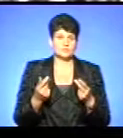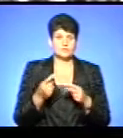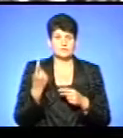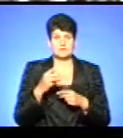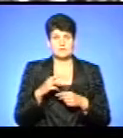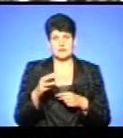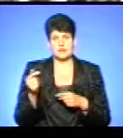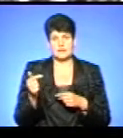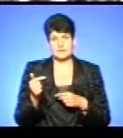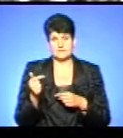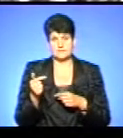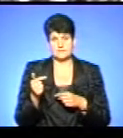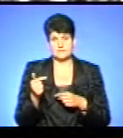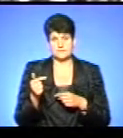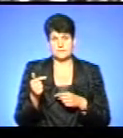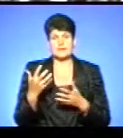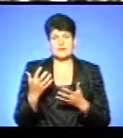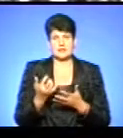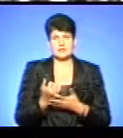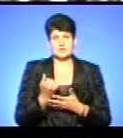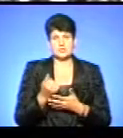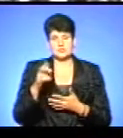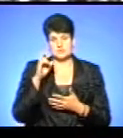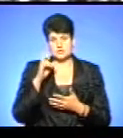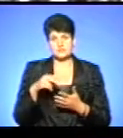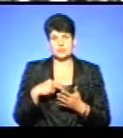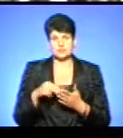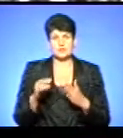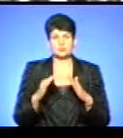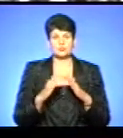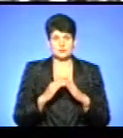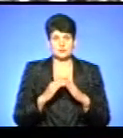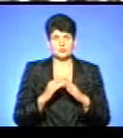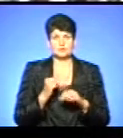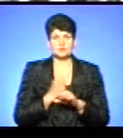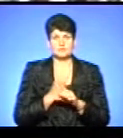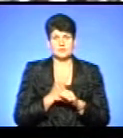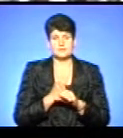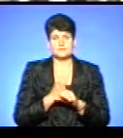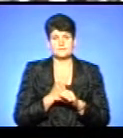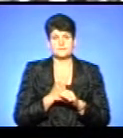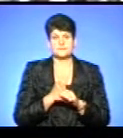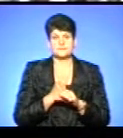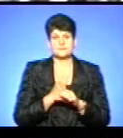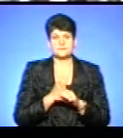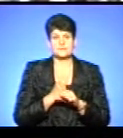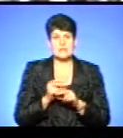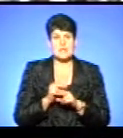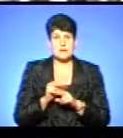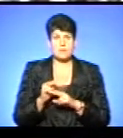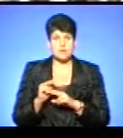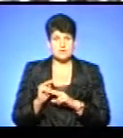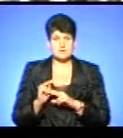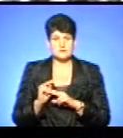мільйон гривень. Найшли, держава закупила будинок, зробили деякі такі ремонти.